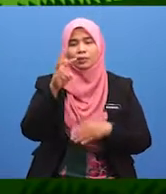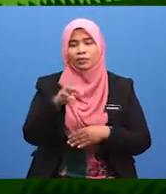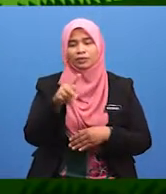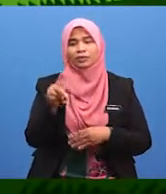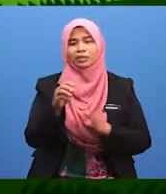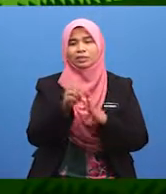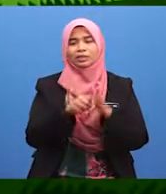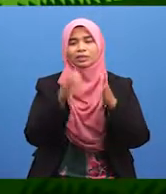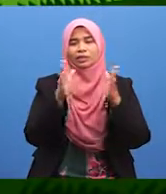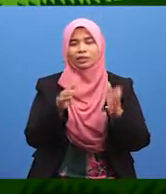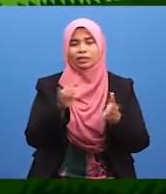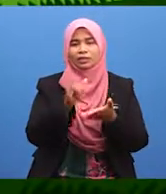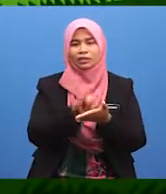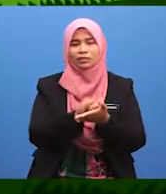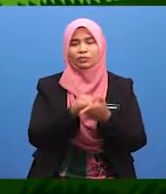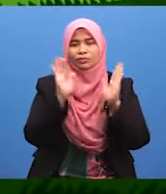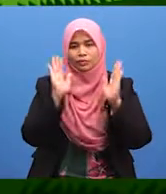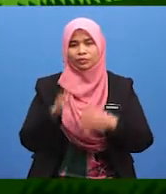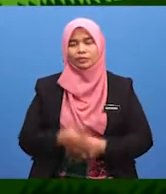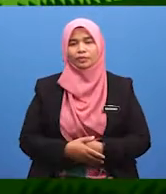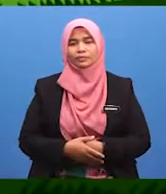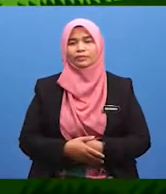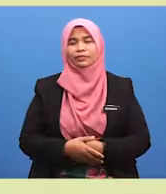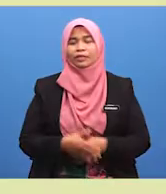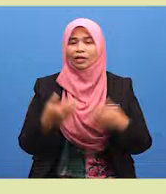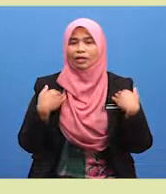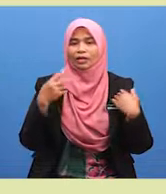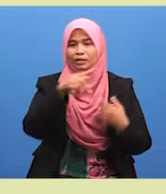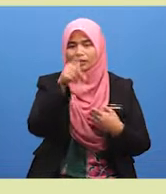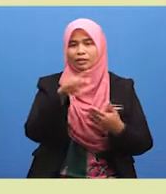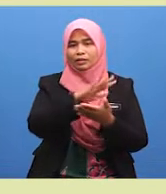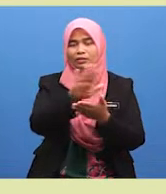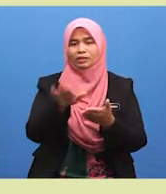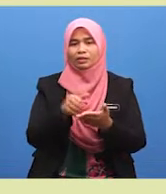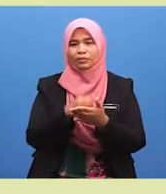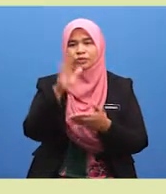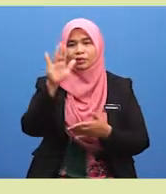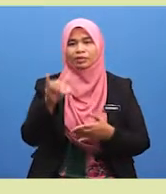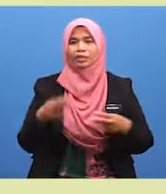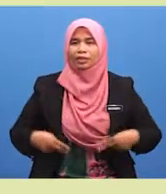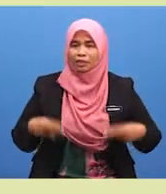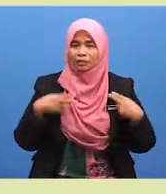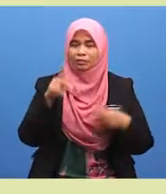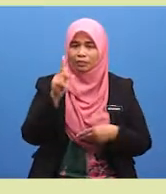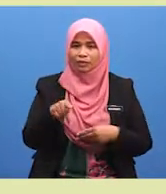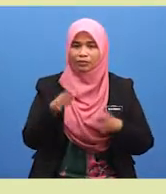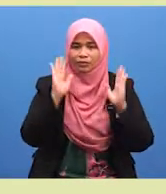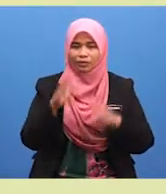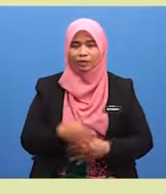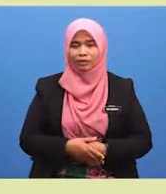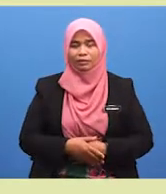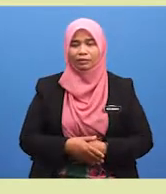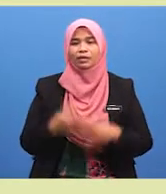mewajibkan seseorang itu solat. Adakah semua yang hidup perlu solat?